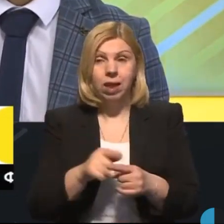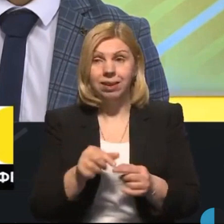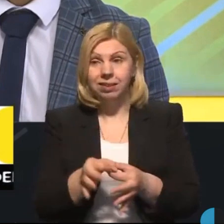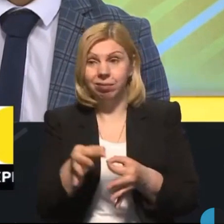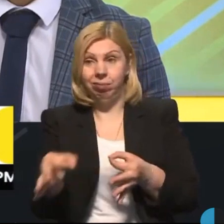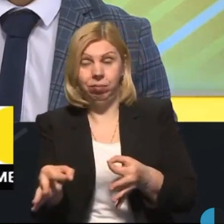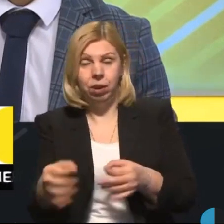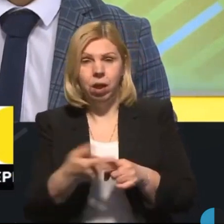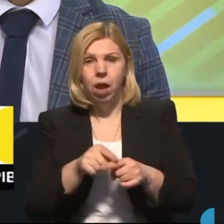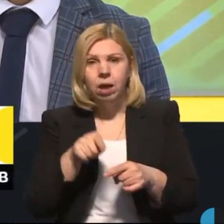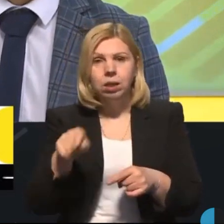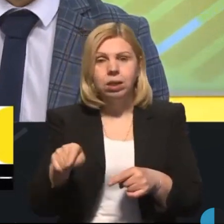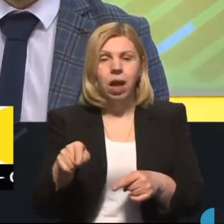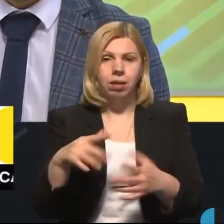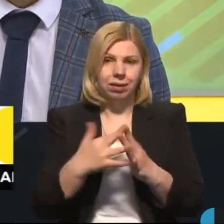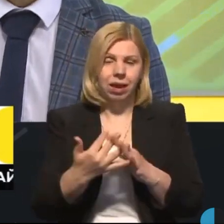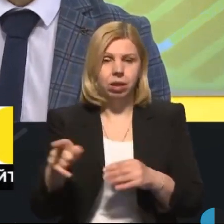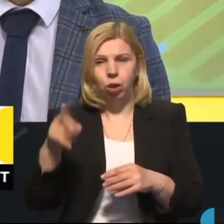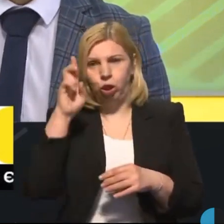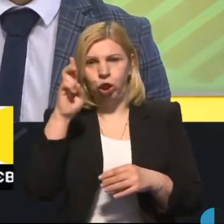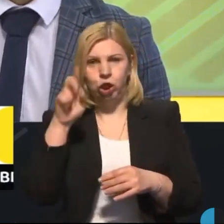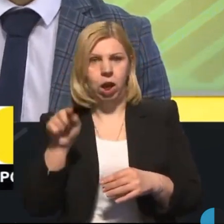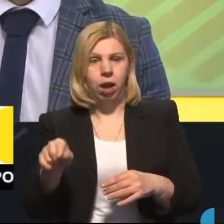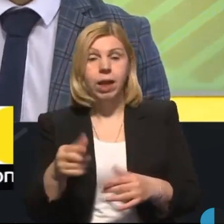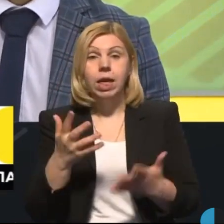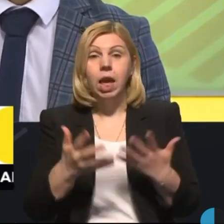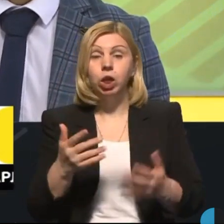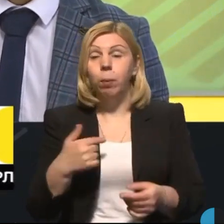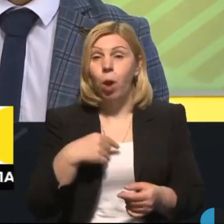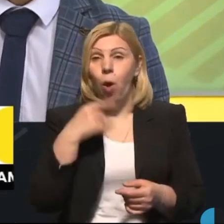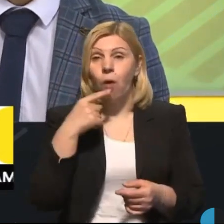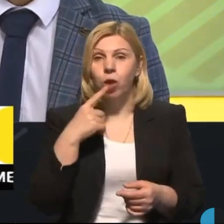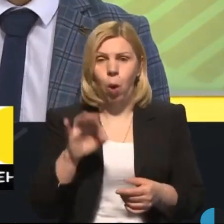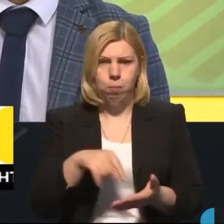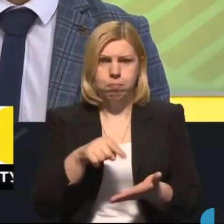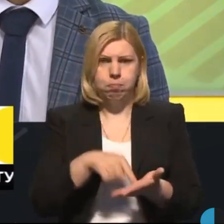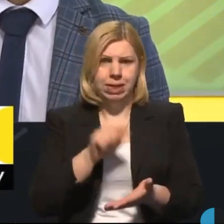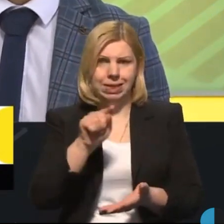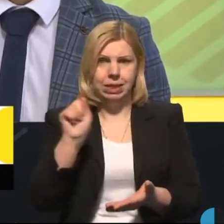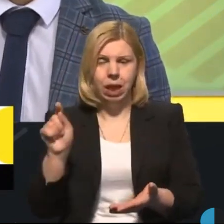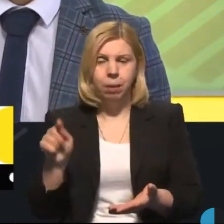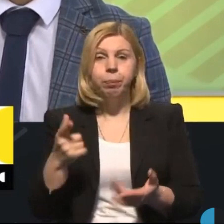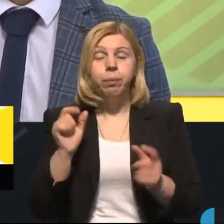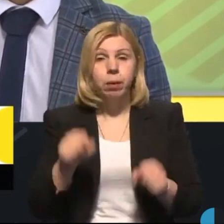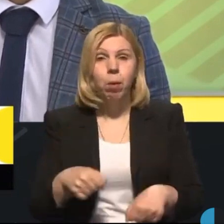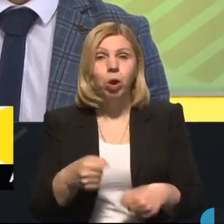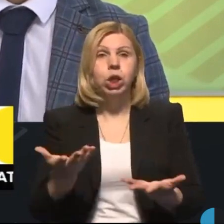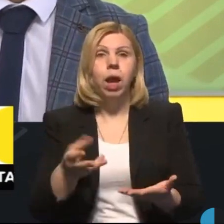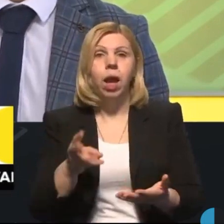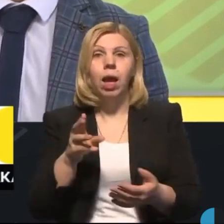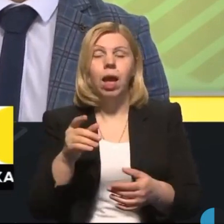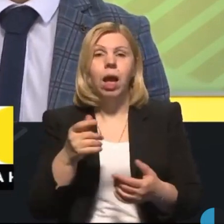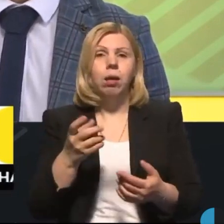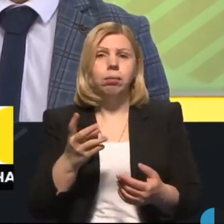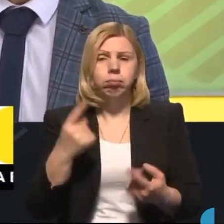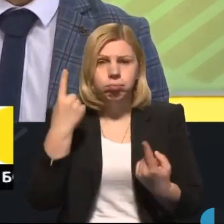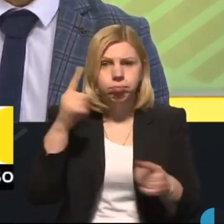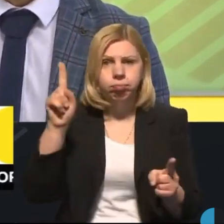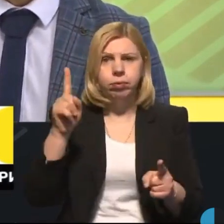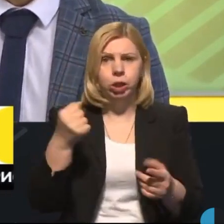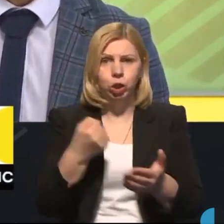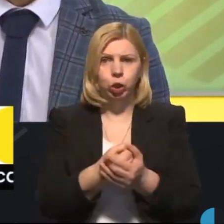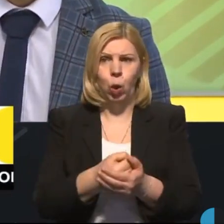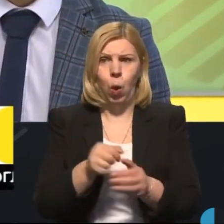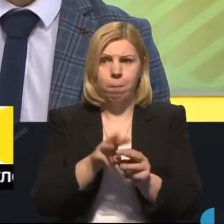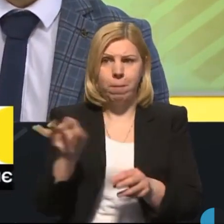містом, то це вже державний рік. Так. Якщо ми говоримо про міста, то чи можуть департаменти виступати з ініціативою до